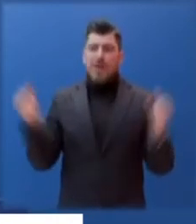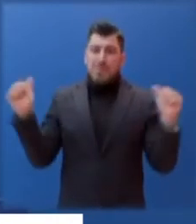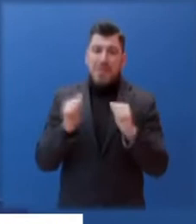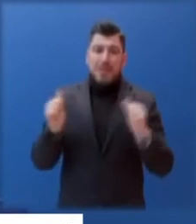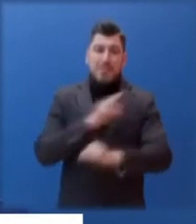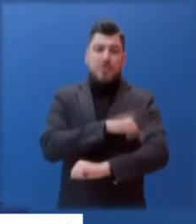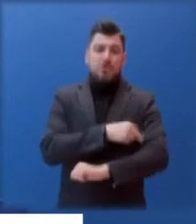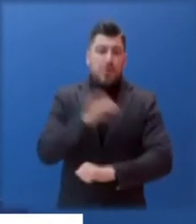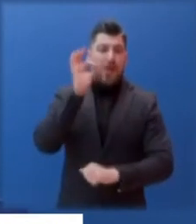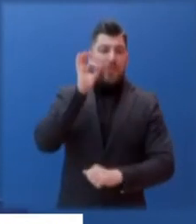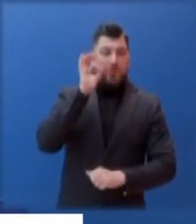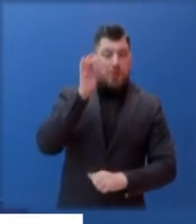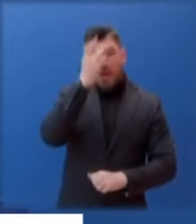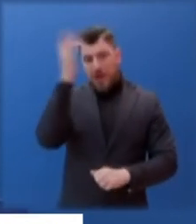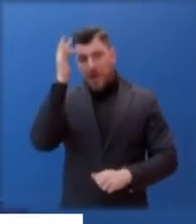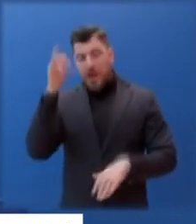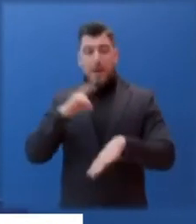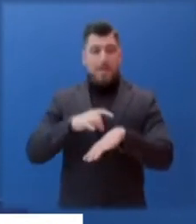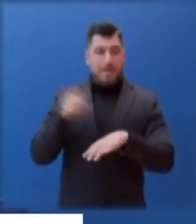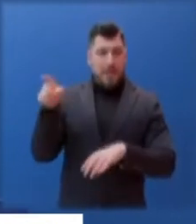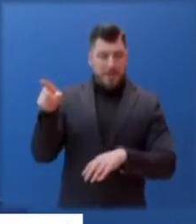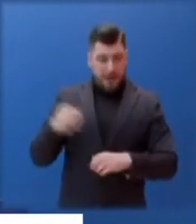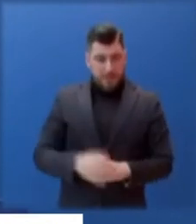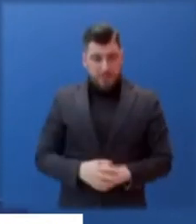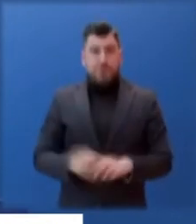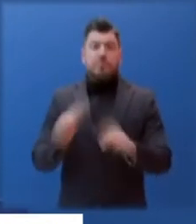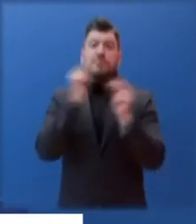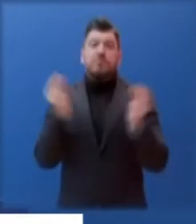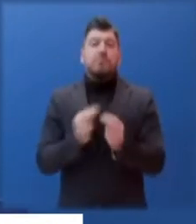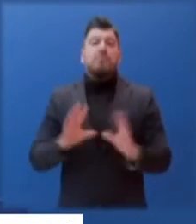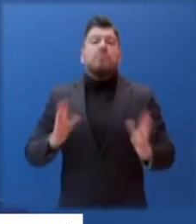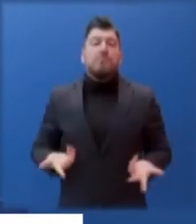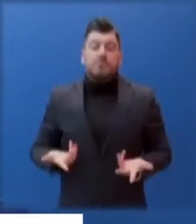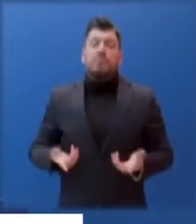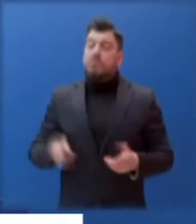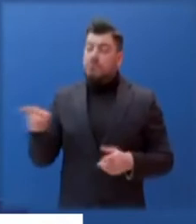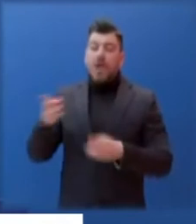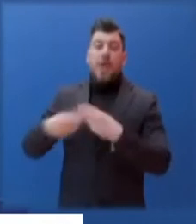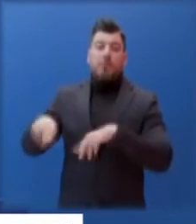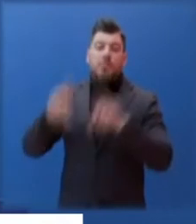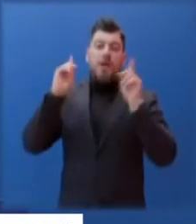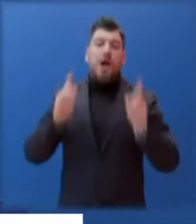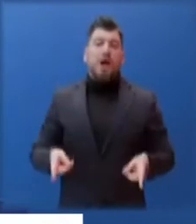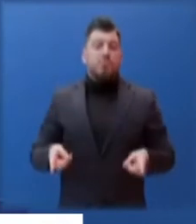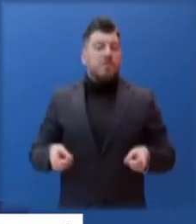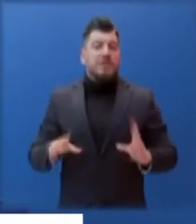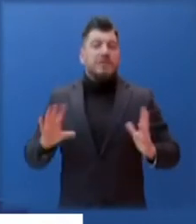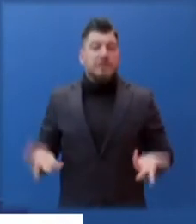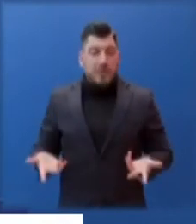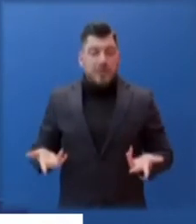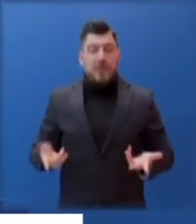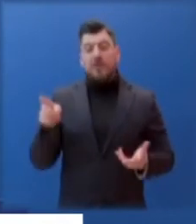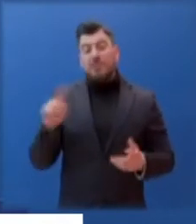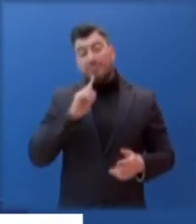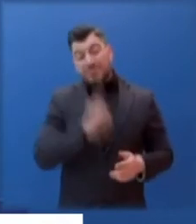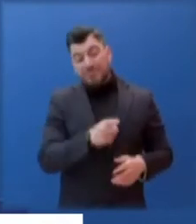πίεσης στα νοσοκομεία της Θεσσαλονίκης, της Αχαΐας και της Κοζάνης οδήγησε την Επιτροπή στην απόφαση να εισηγηθεί στην